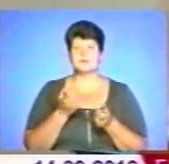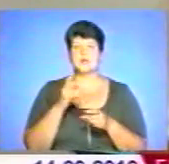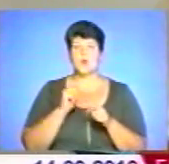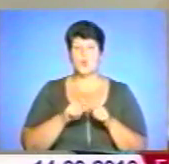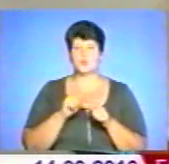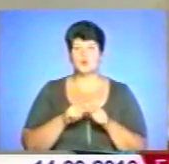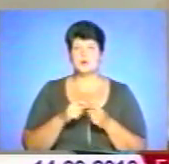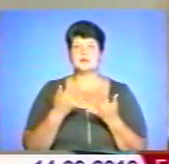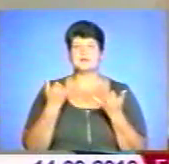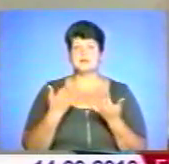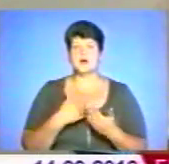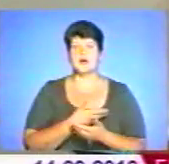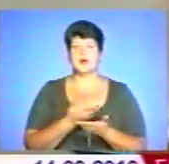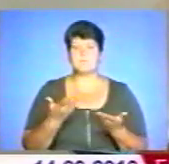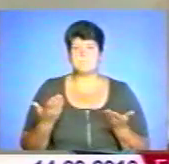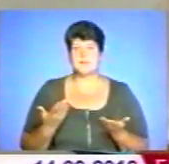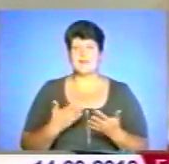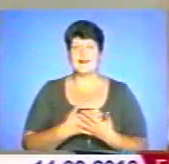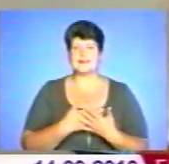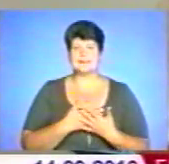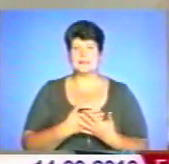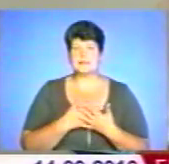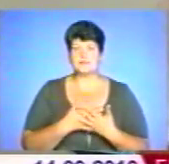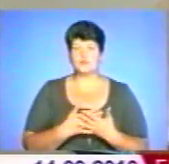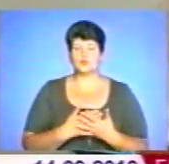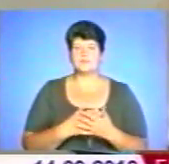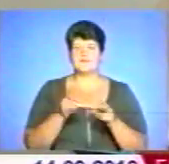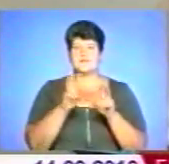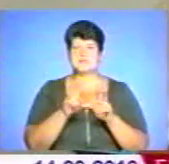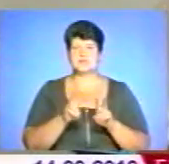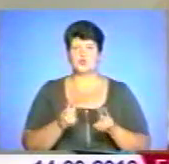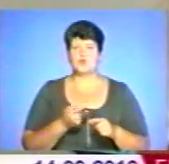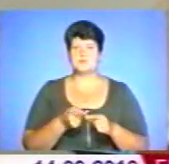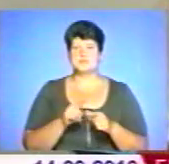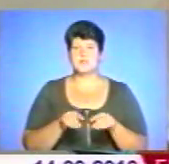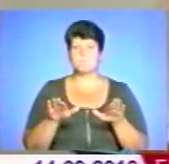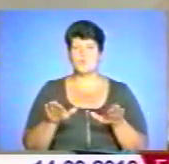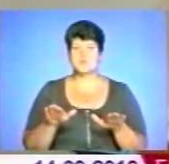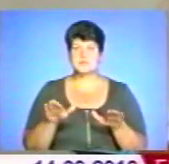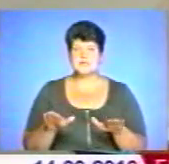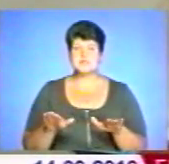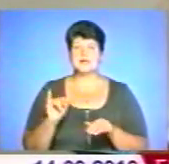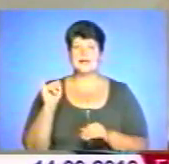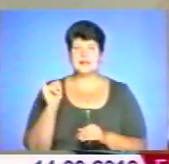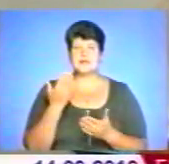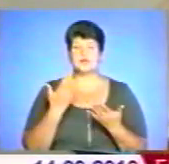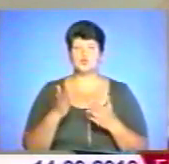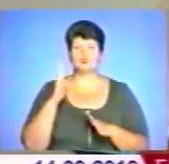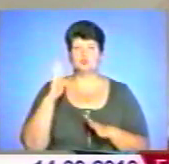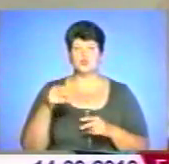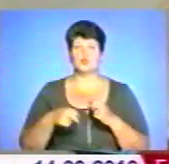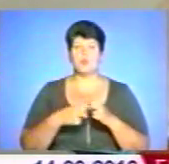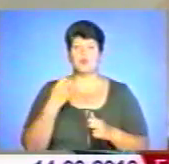контролі і зараз ми активно відслідковуємо ці позиції. І якщо будуть десь порушення